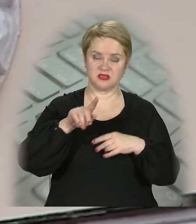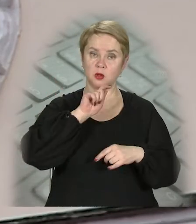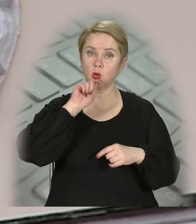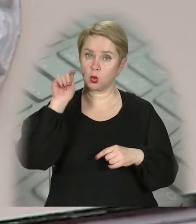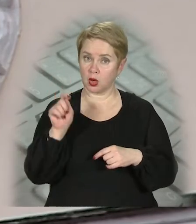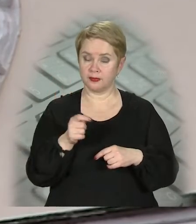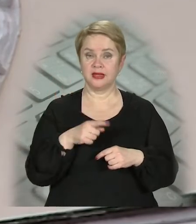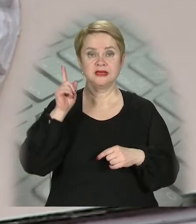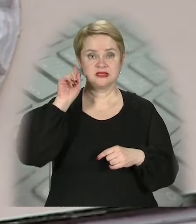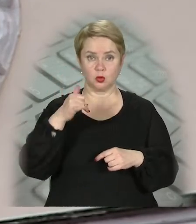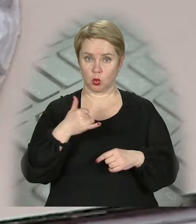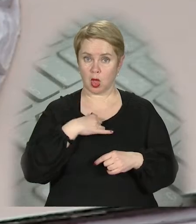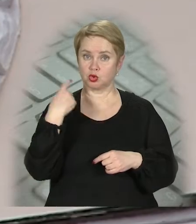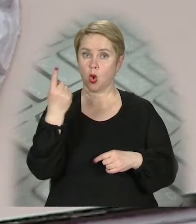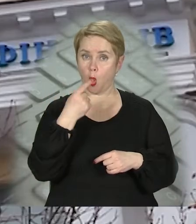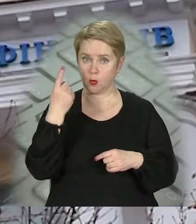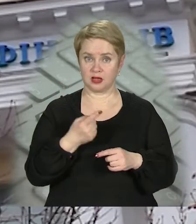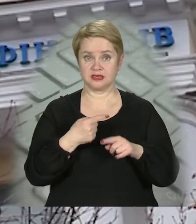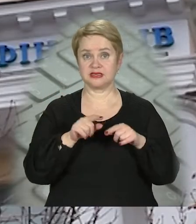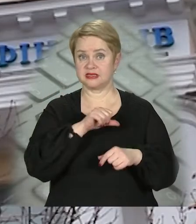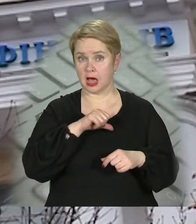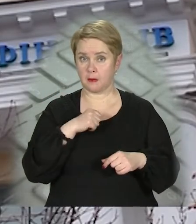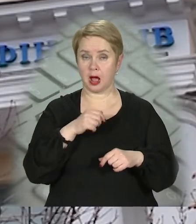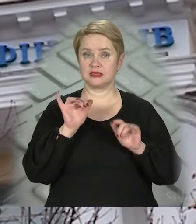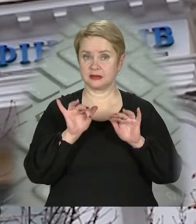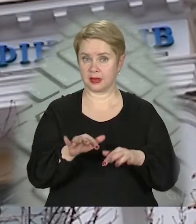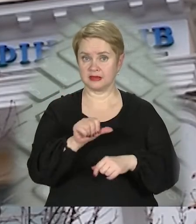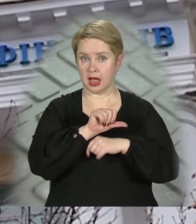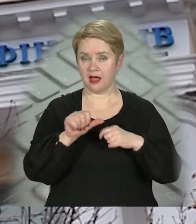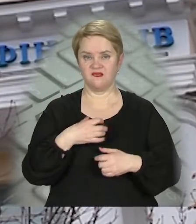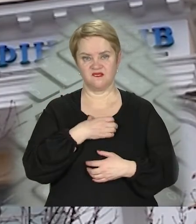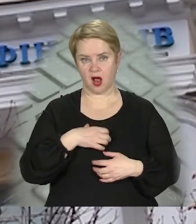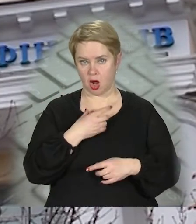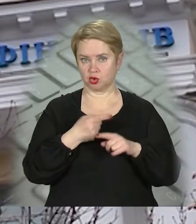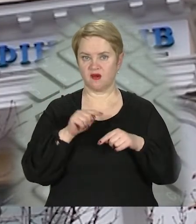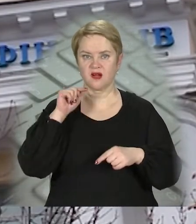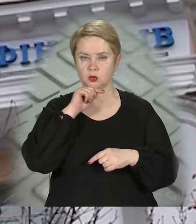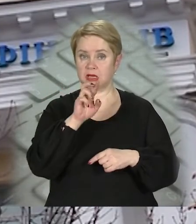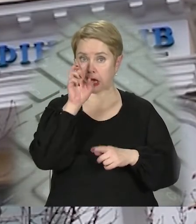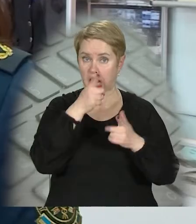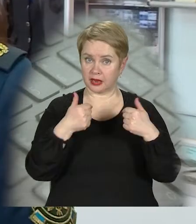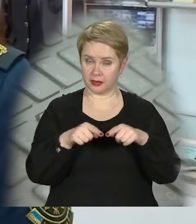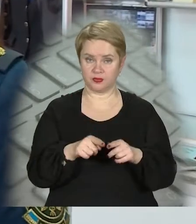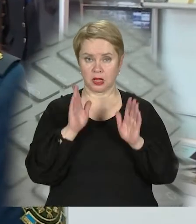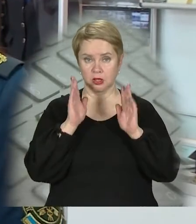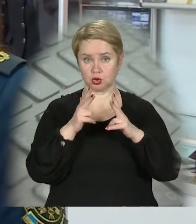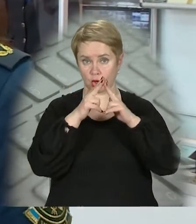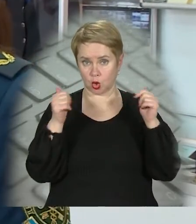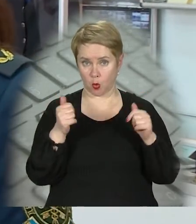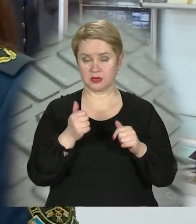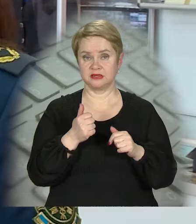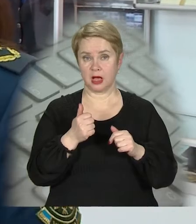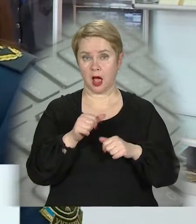Україні і, звісно, у нашій області. Сама ж митна справа відіграє важливу роль в економіці країни. Лише дніпровська